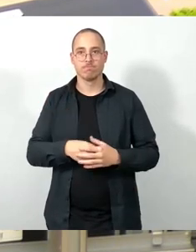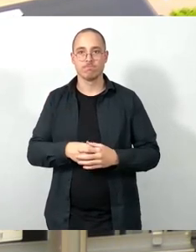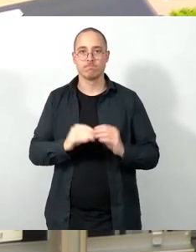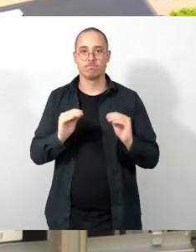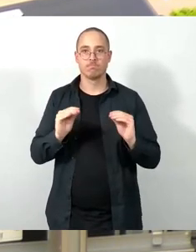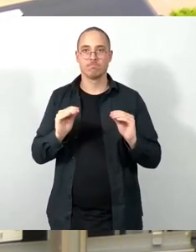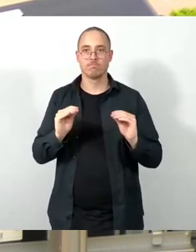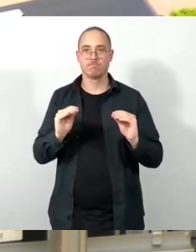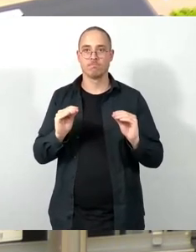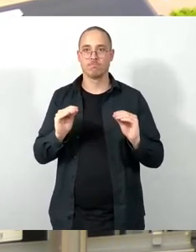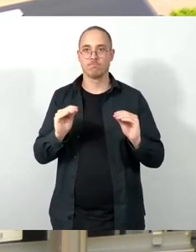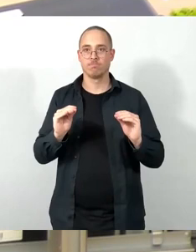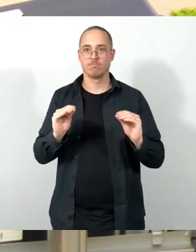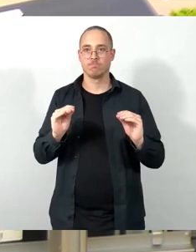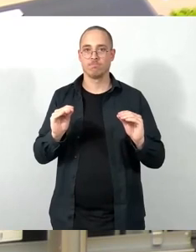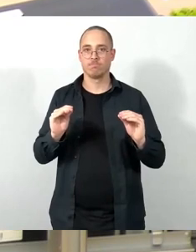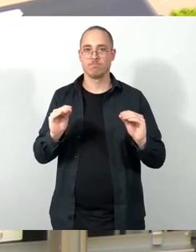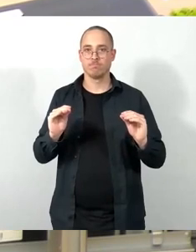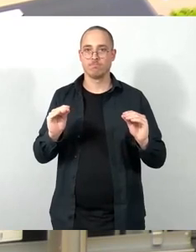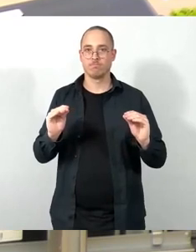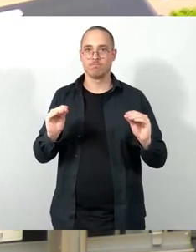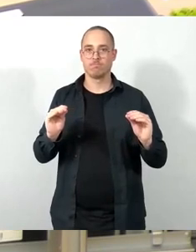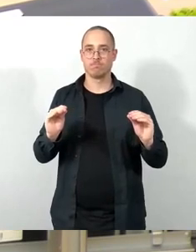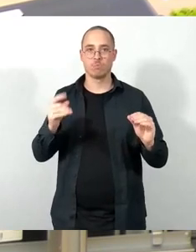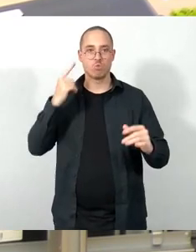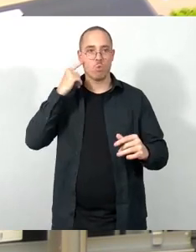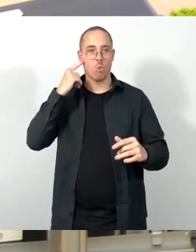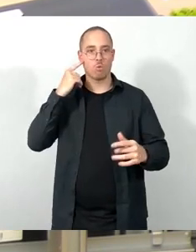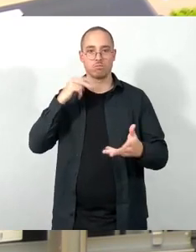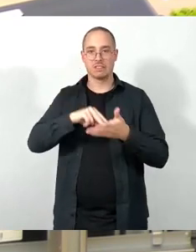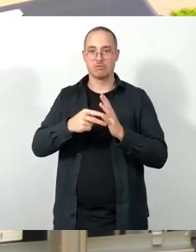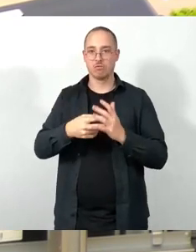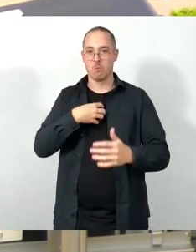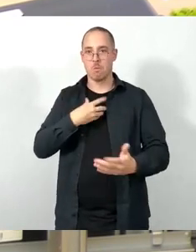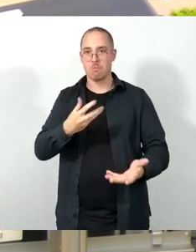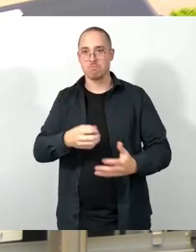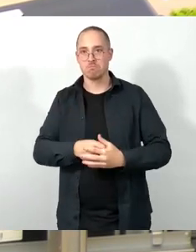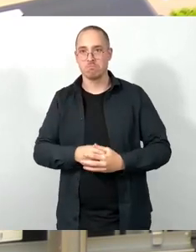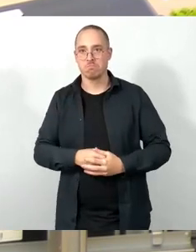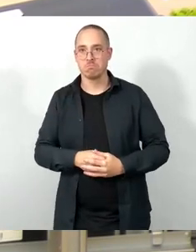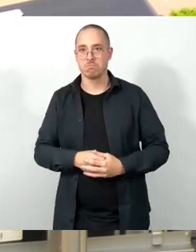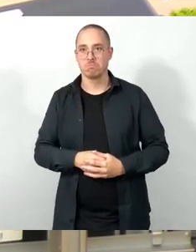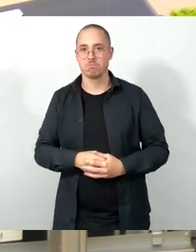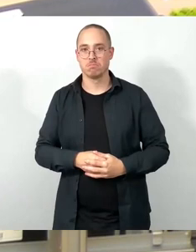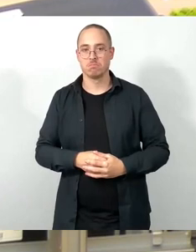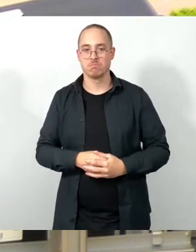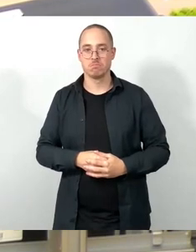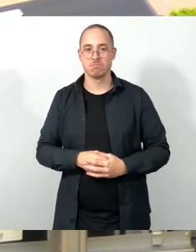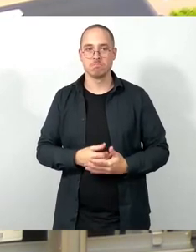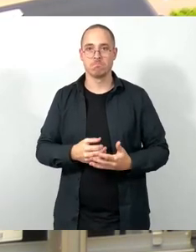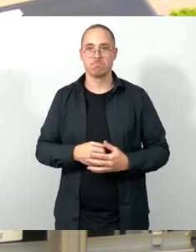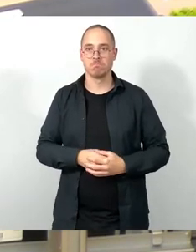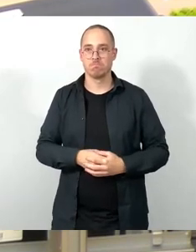-Urteil. Das Thema betrifft aber nicht nur das städtische Heinrich-Schütz-Konservatorium, sondern auch die zwei anderen